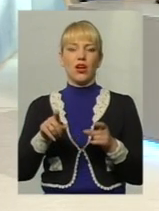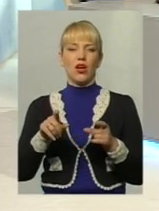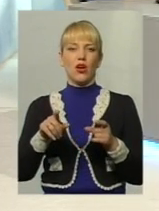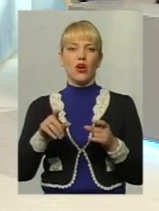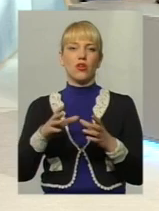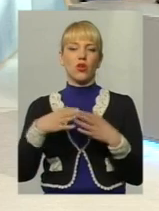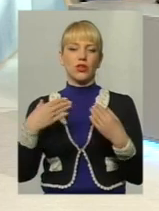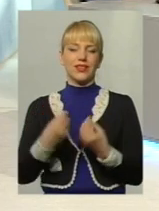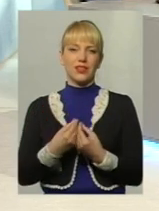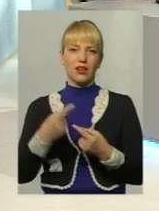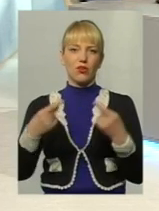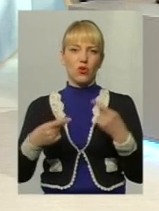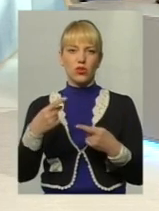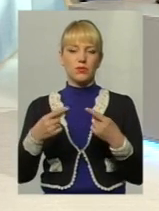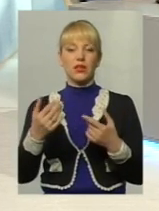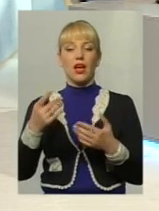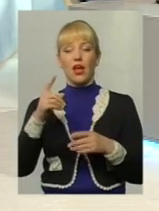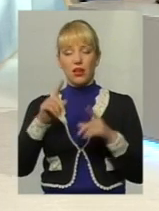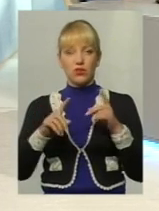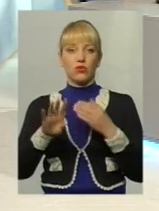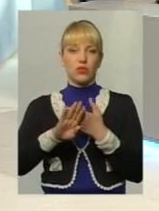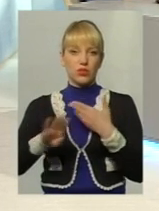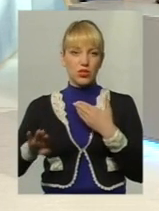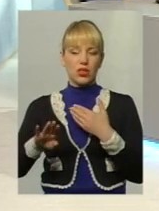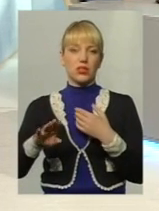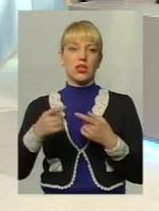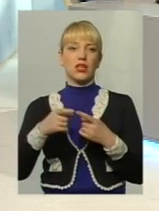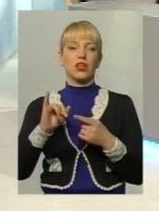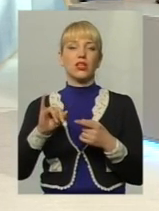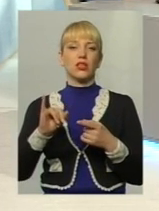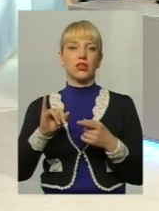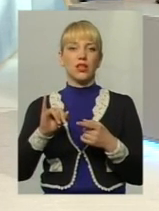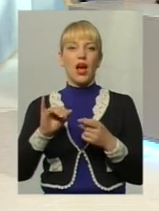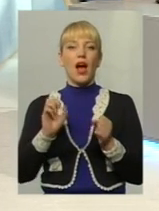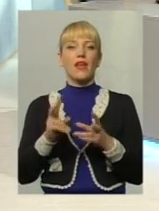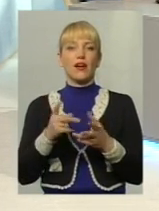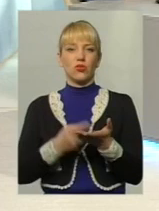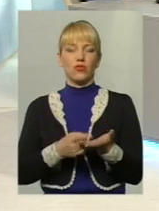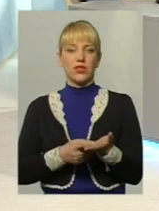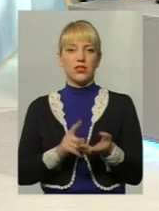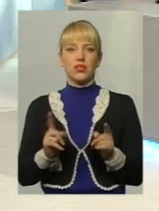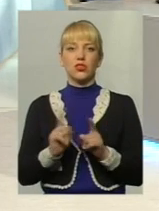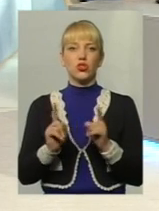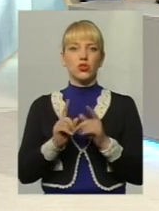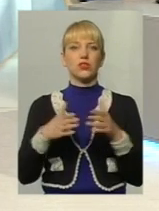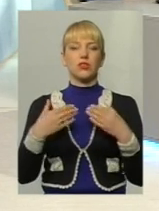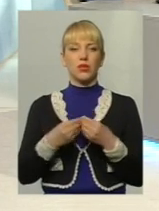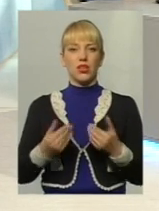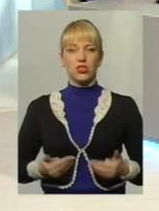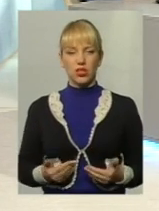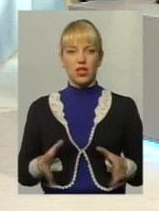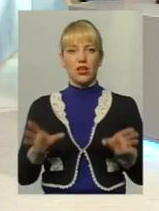теж інколи дороги розходяться, і розходяться кардинально. А довести, що сім'я жила